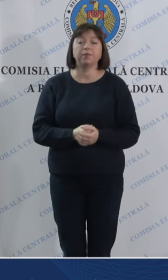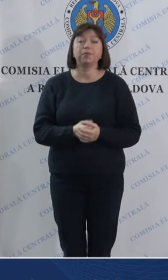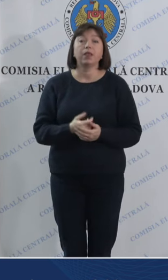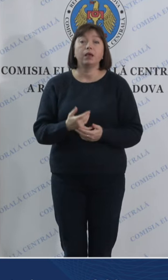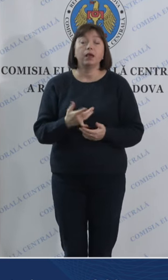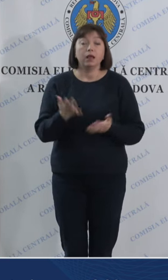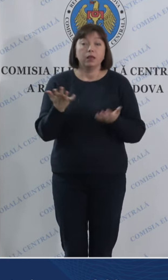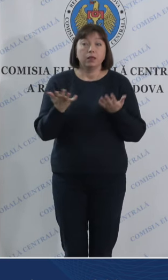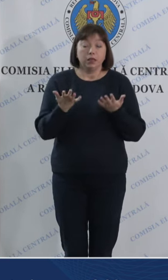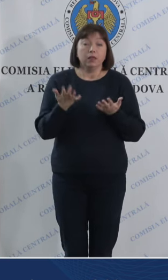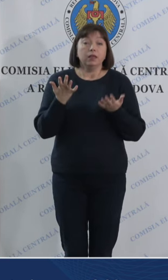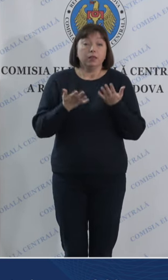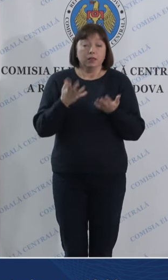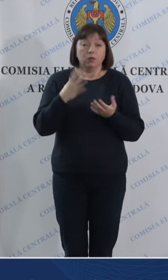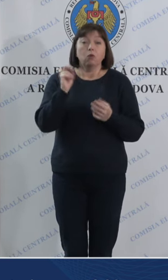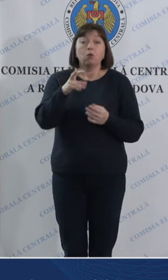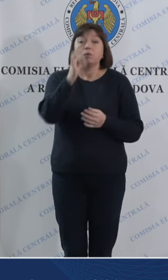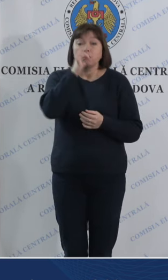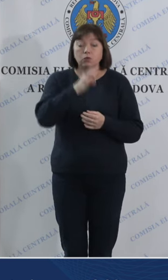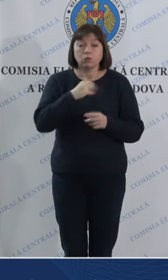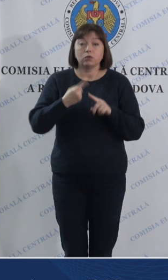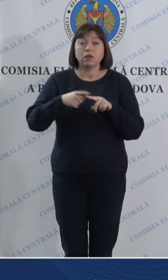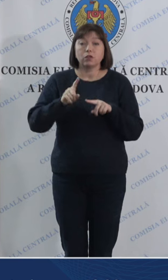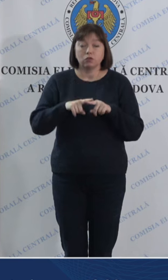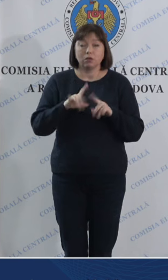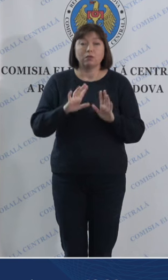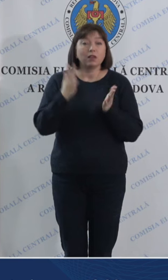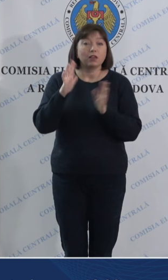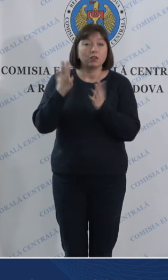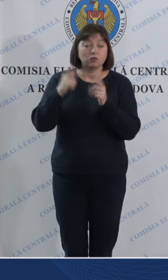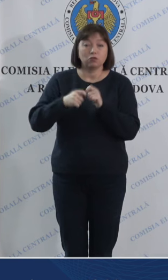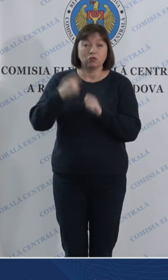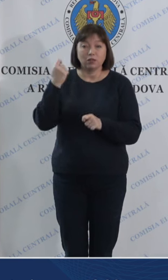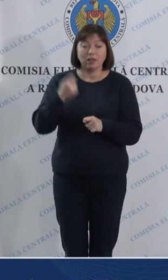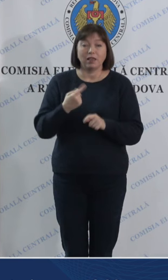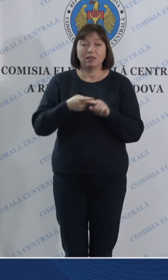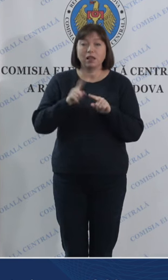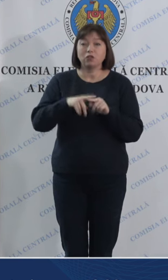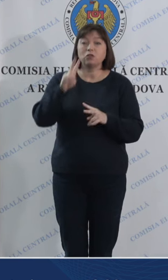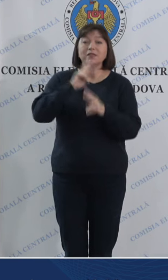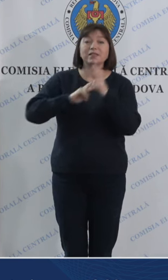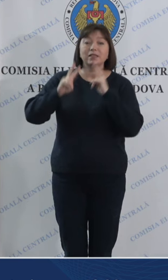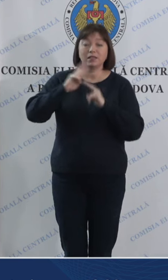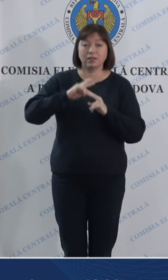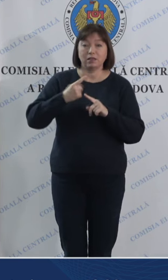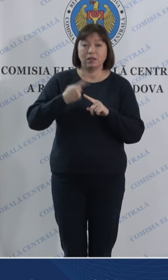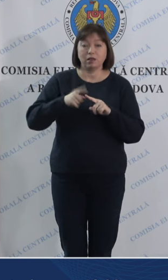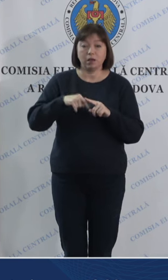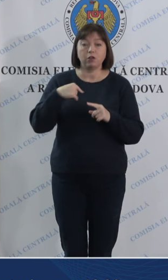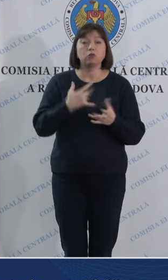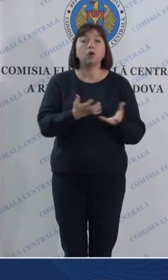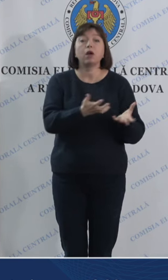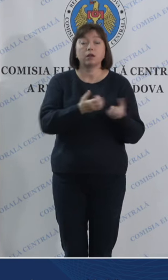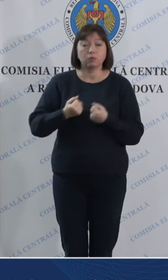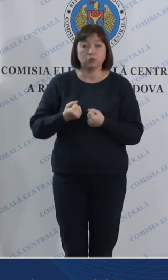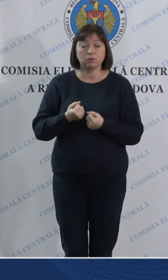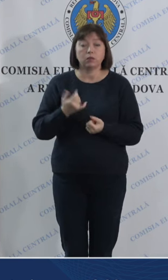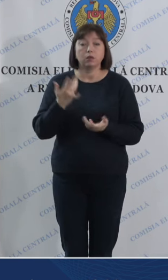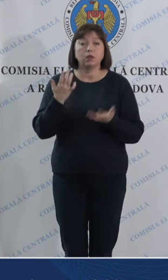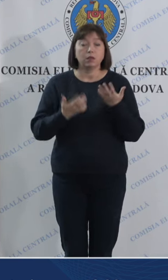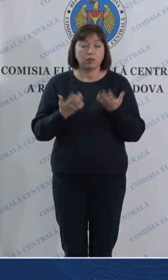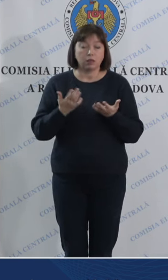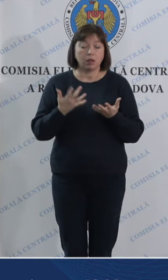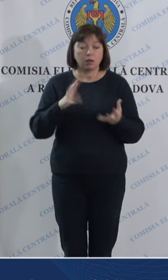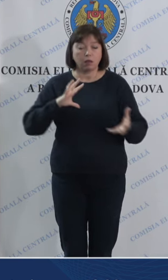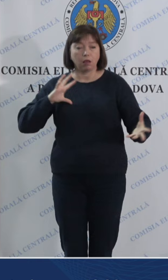au comunicat colegii noștri despre acele incidente despre acele sesizări pe care le-am recepționat dacă e să le